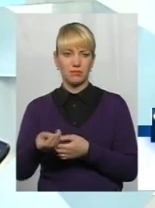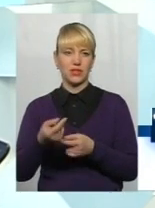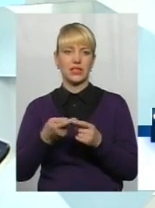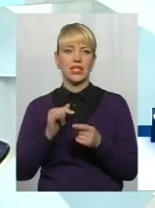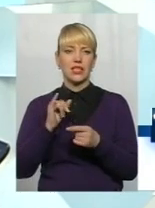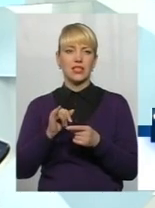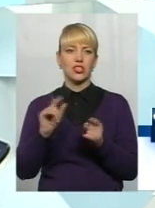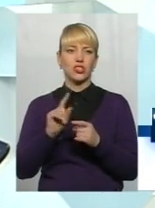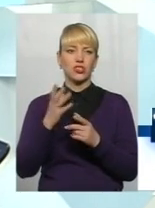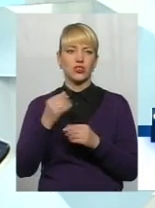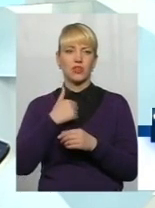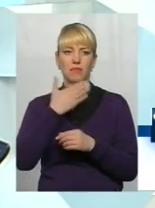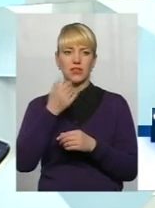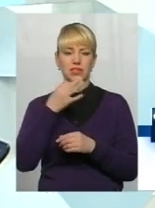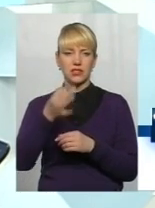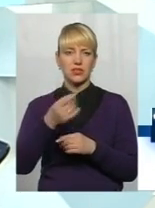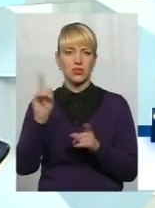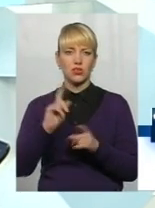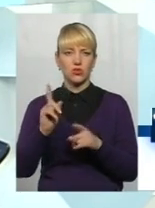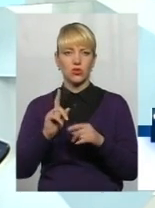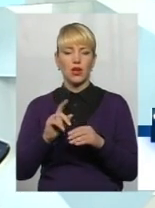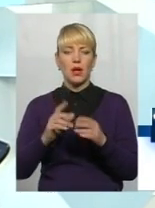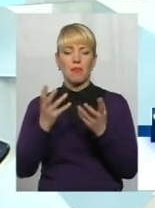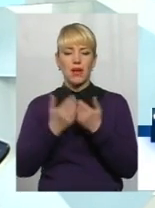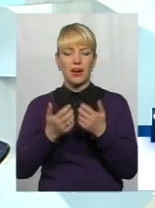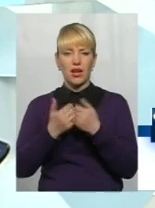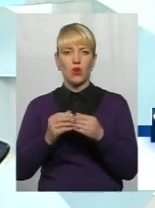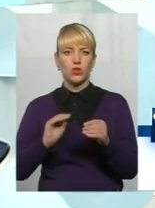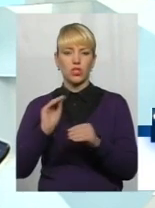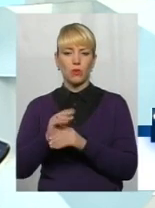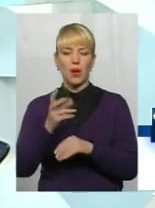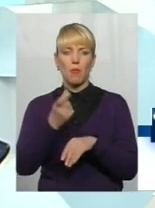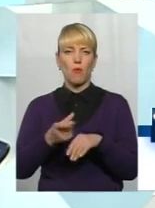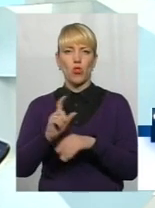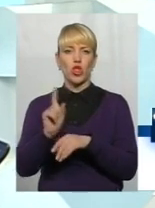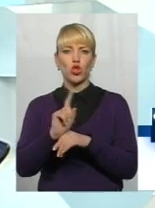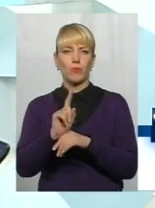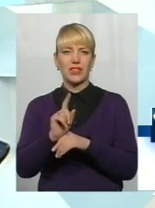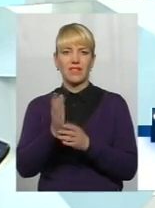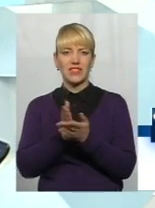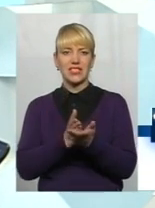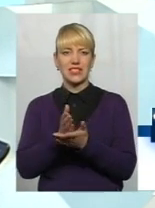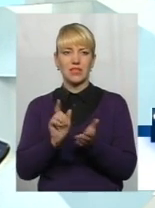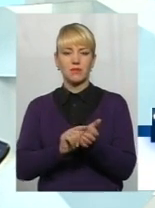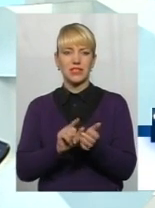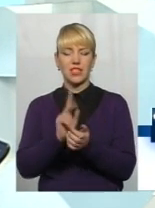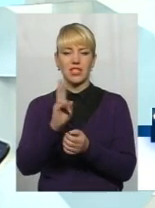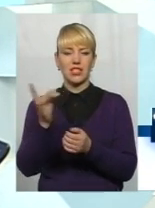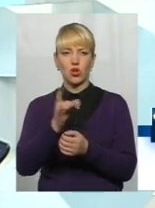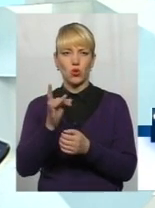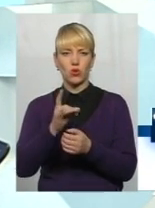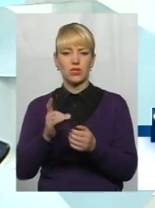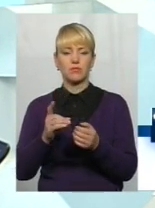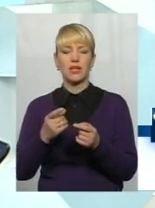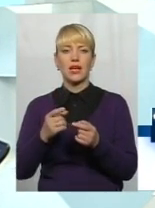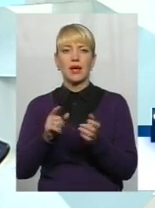Що я не зазначила, що перераховується доплата за понаднормативний стаж пенсіонерів, яких сам розмір пенсії від заробітку